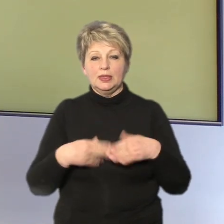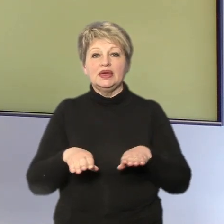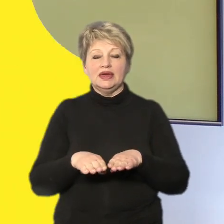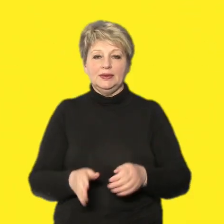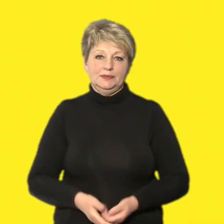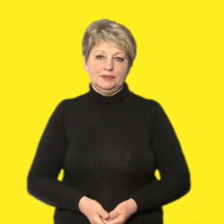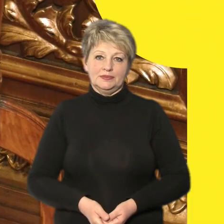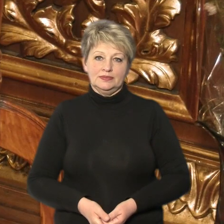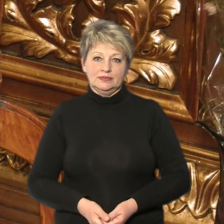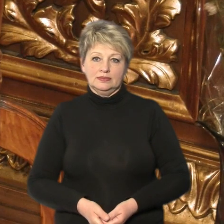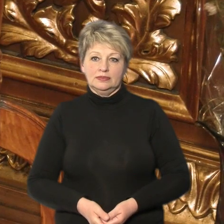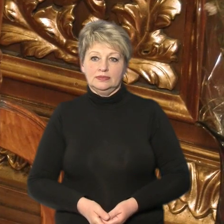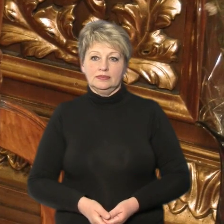таке.